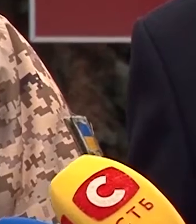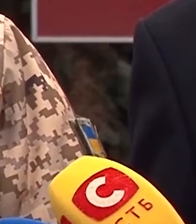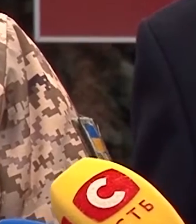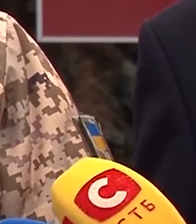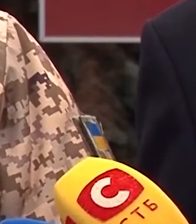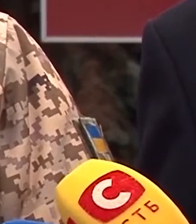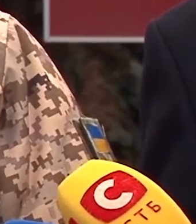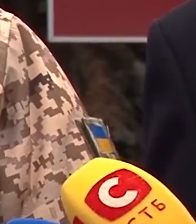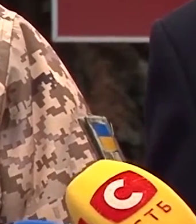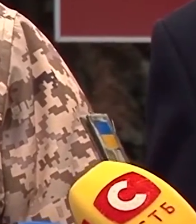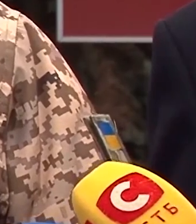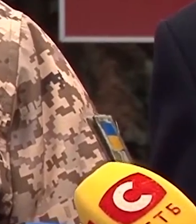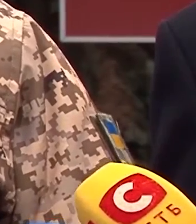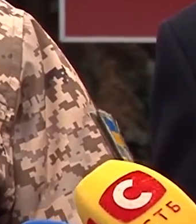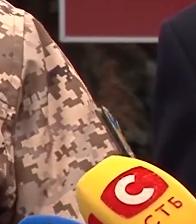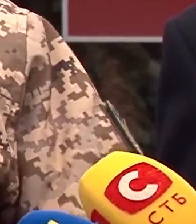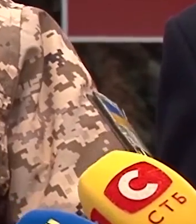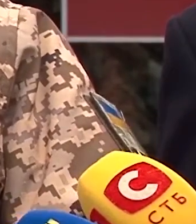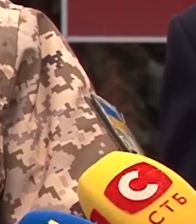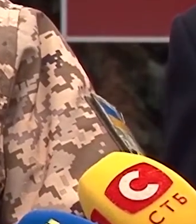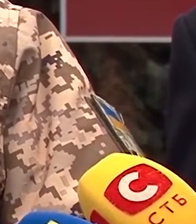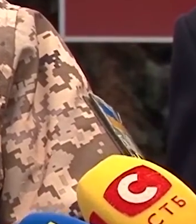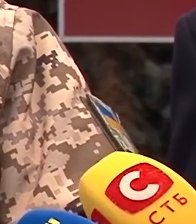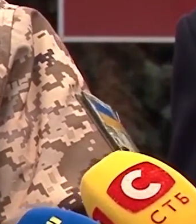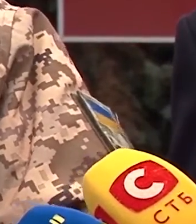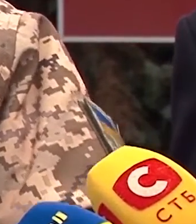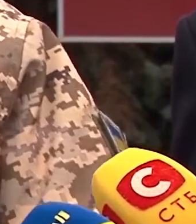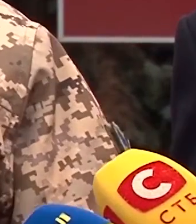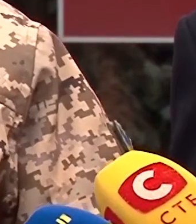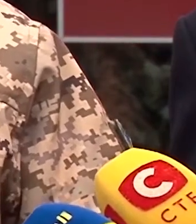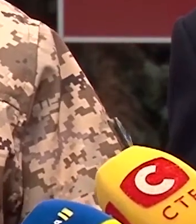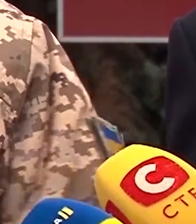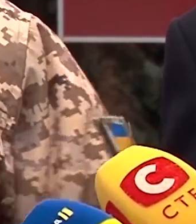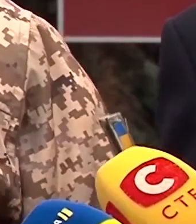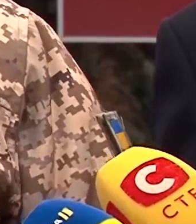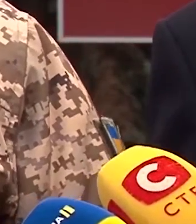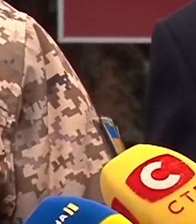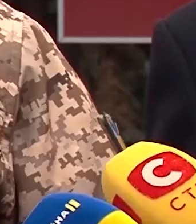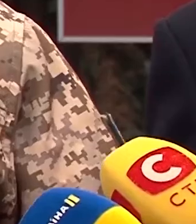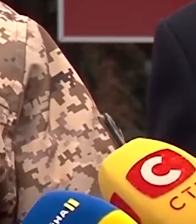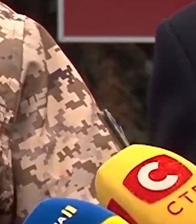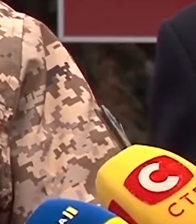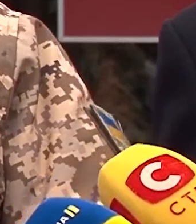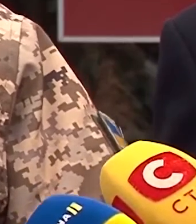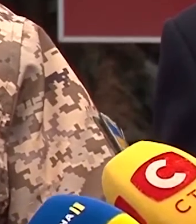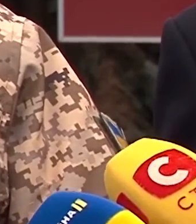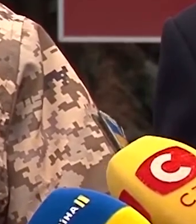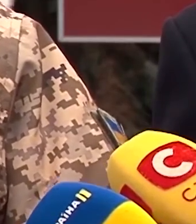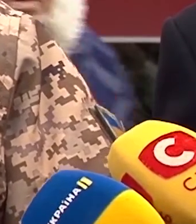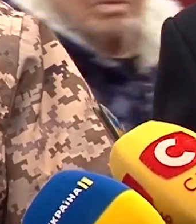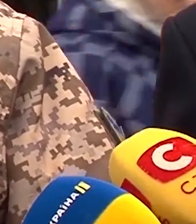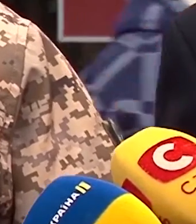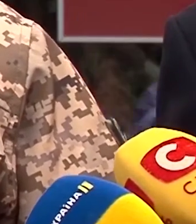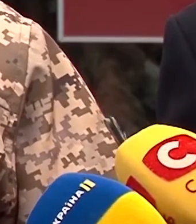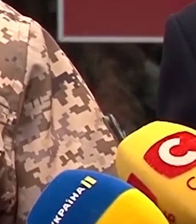переходити за її бажанням зі стаціонарного лікування до денного стаціонару. Зараз вона проходить всі процедури,